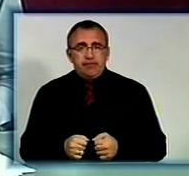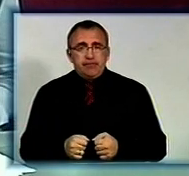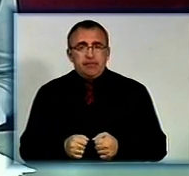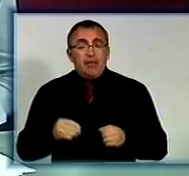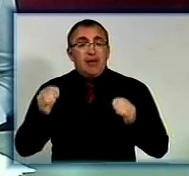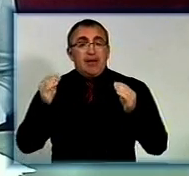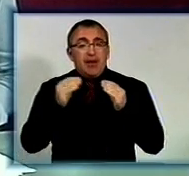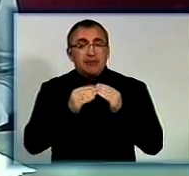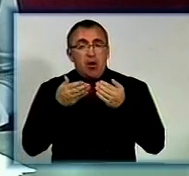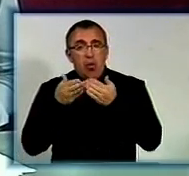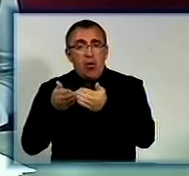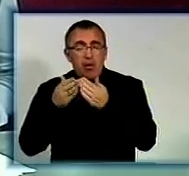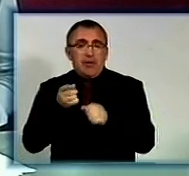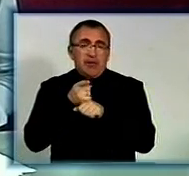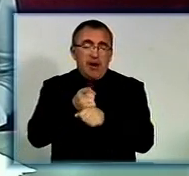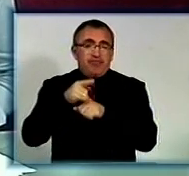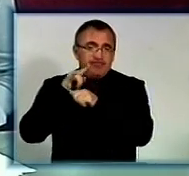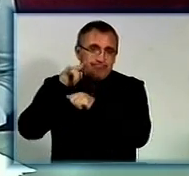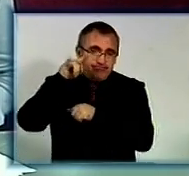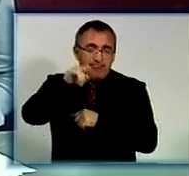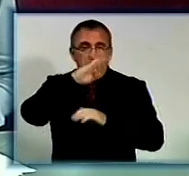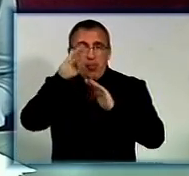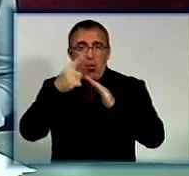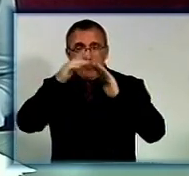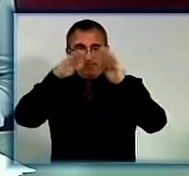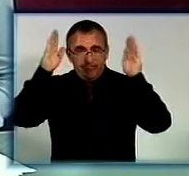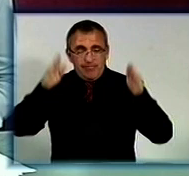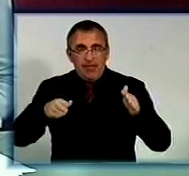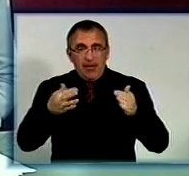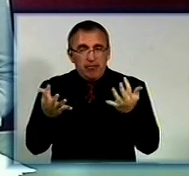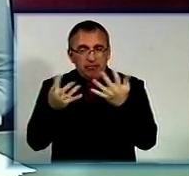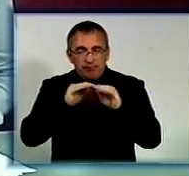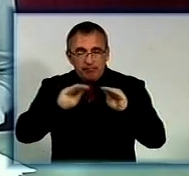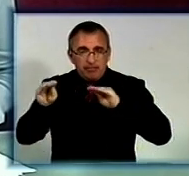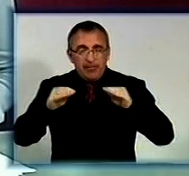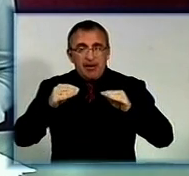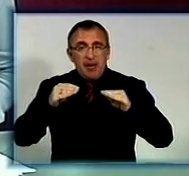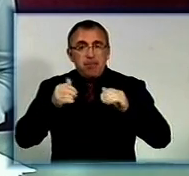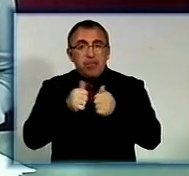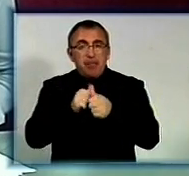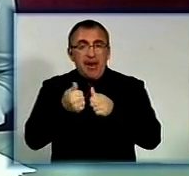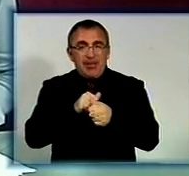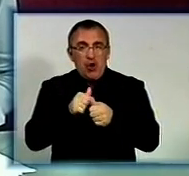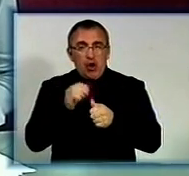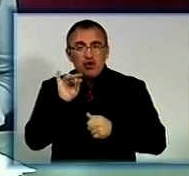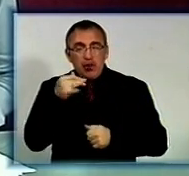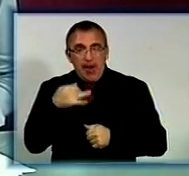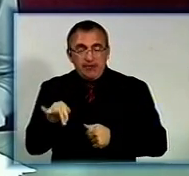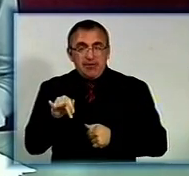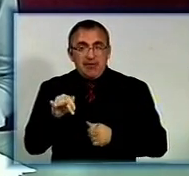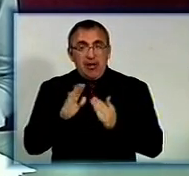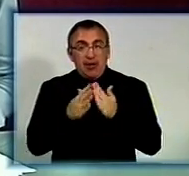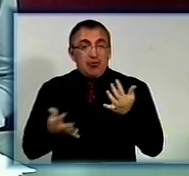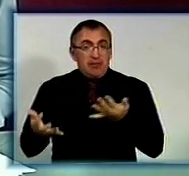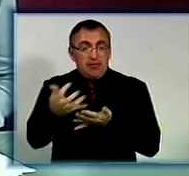Десятки кораблів, танків, літаків під одним дахом. Таку масштабну колекцію техніки презентували в бібліотеці Чижевського. Притом двох днів у книгозбірні